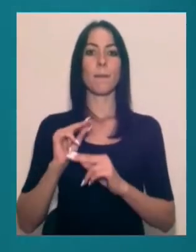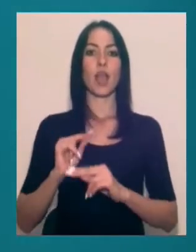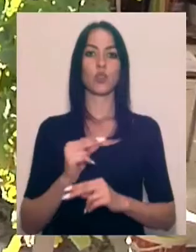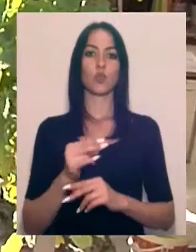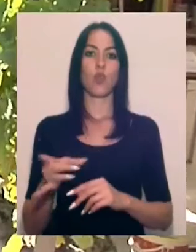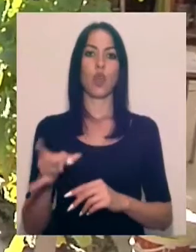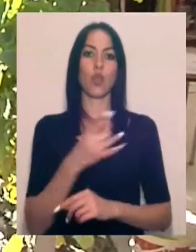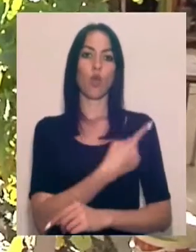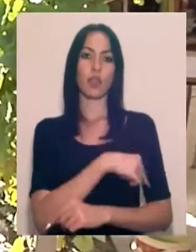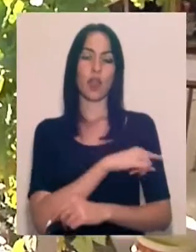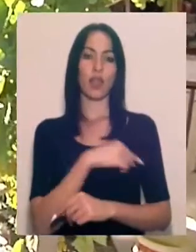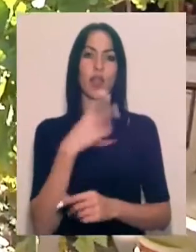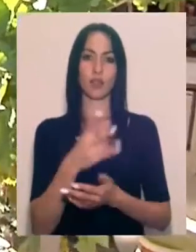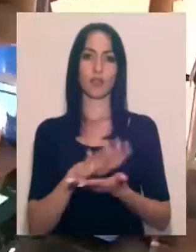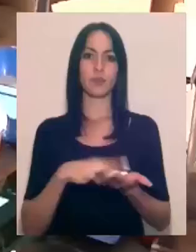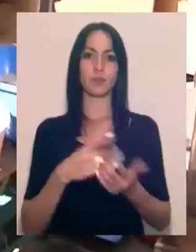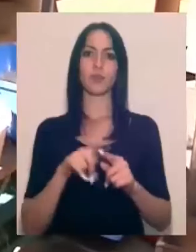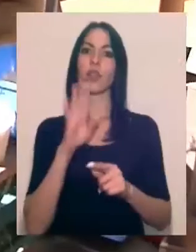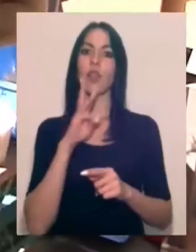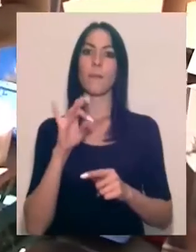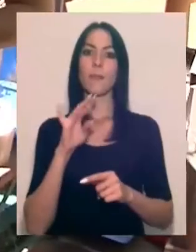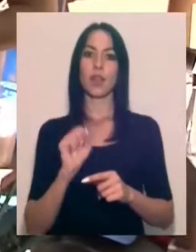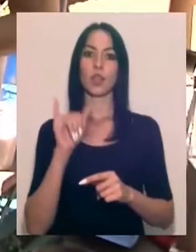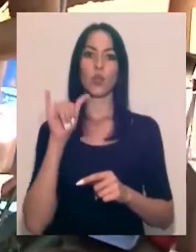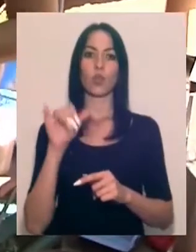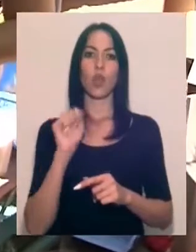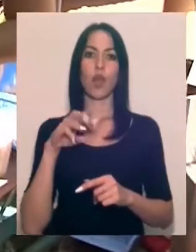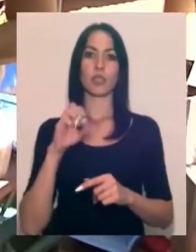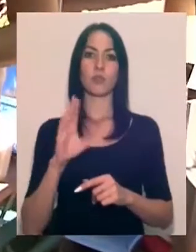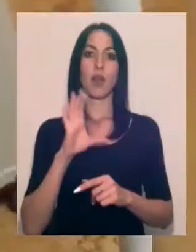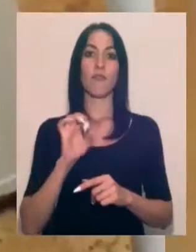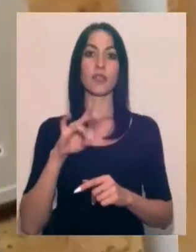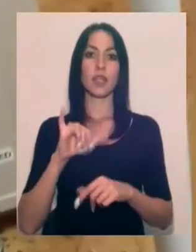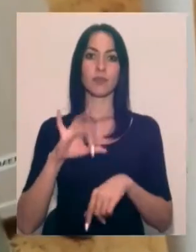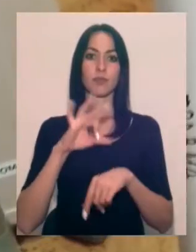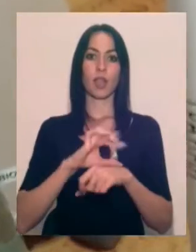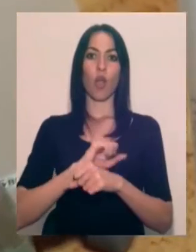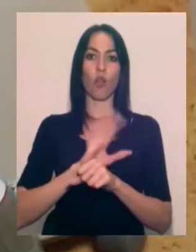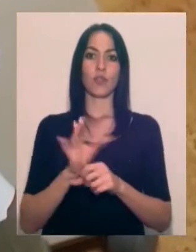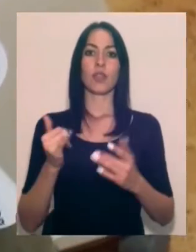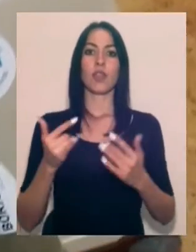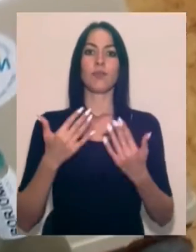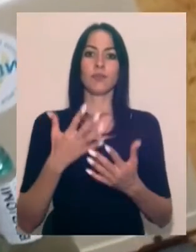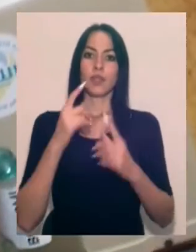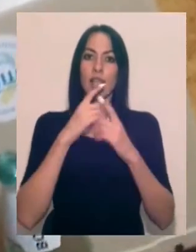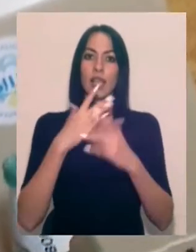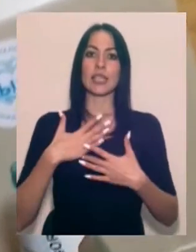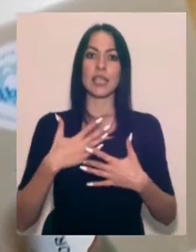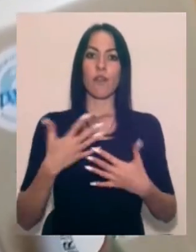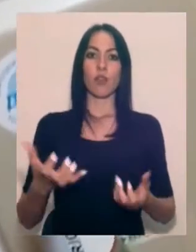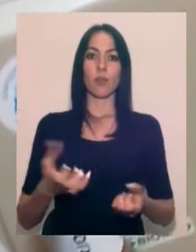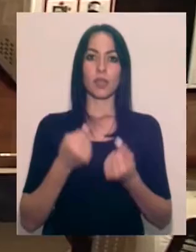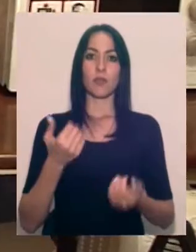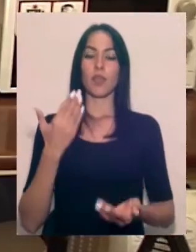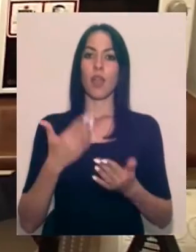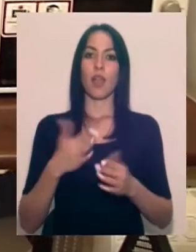Шкрябіна. Це Марина, вона має астму. Каже, у серпні захворіла на ковід-19 і потребувала кисневої підтримки, втім в достатньому об'ємі